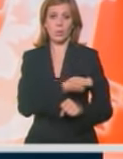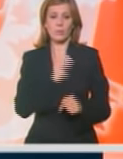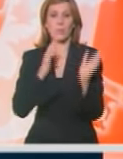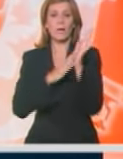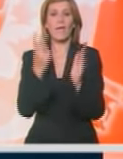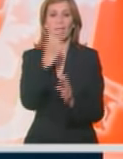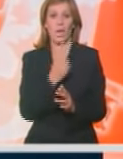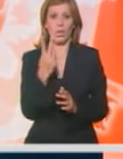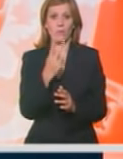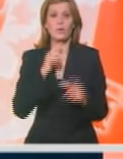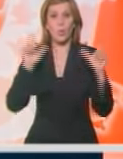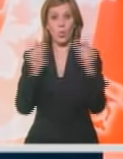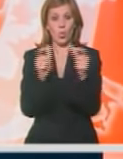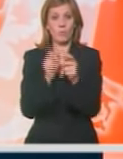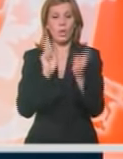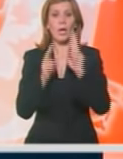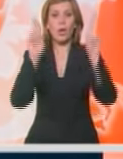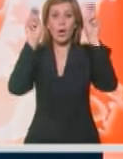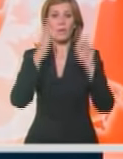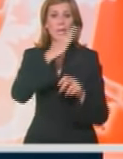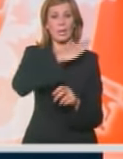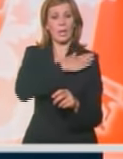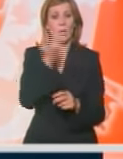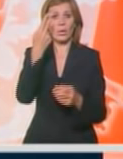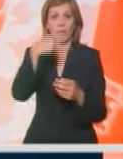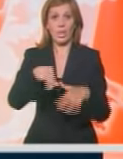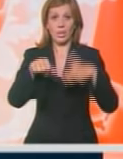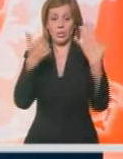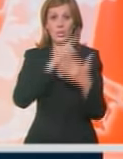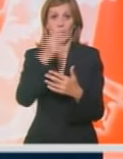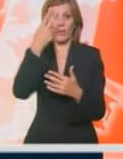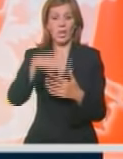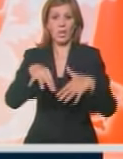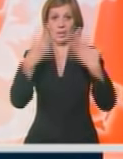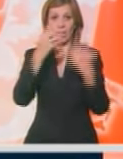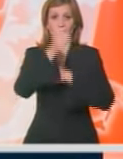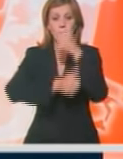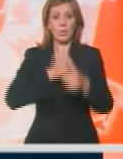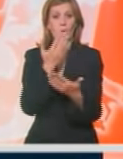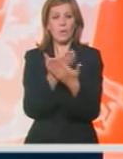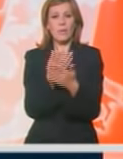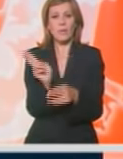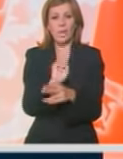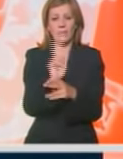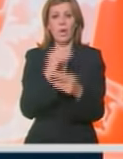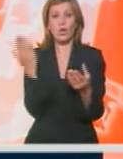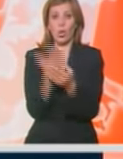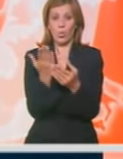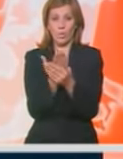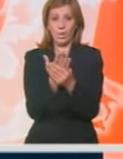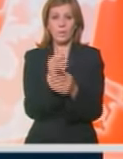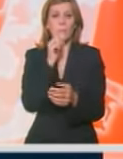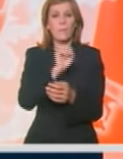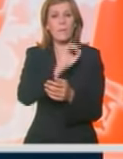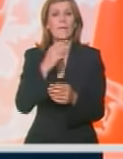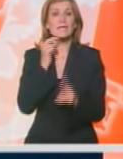Milorad Veljović. Uhapšeni se, kako je naveo, terete da su od 2006. do 2009. na osnovu falsifikovane dokumentacije i